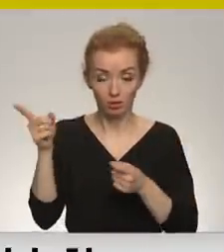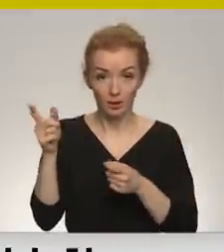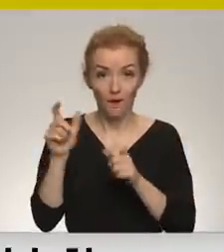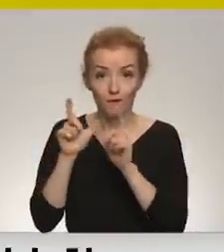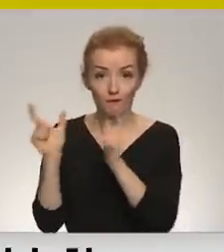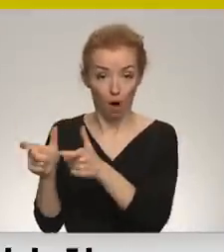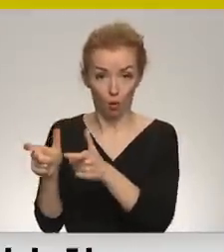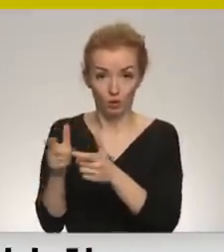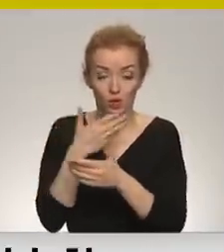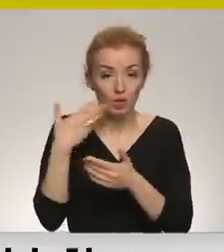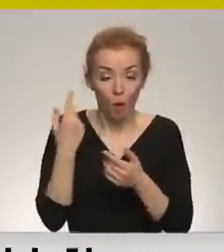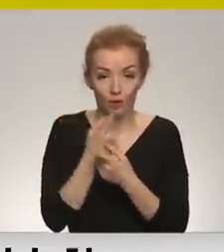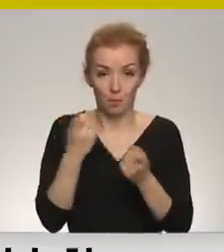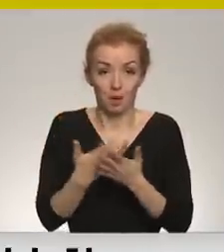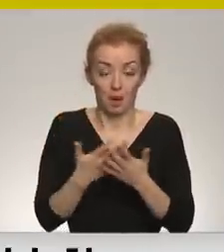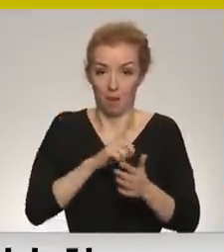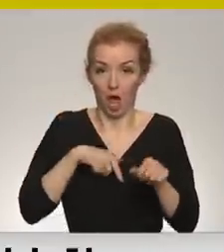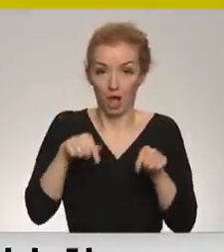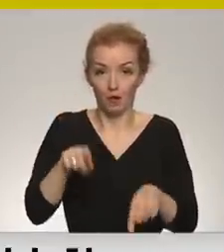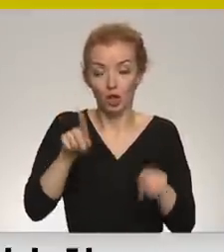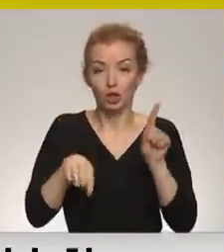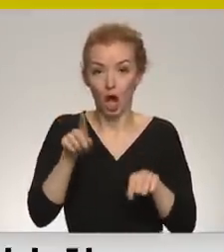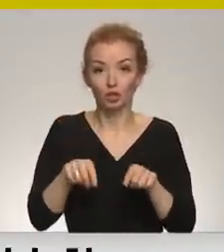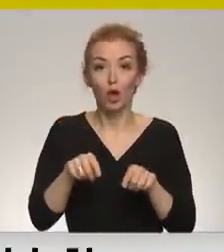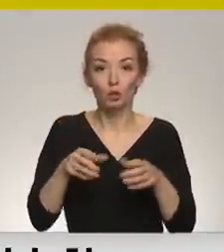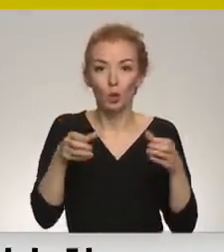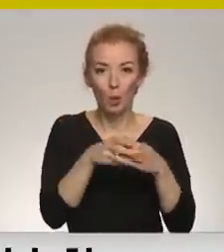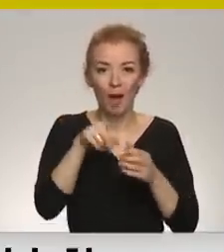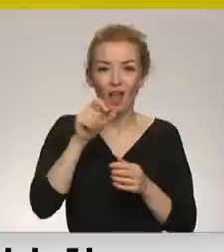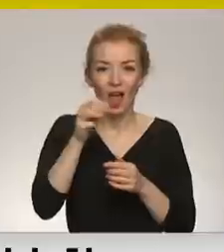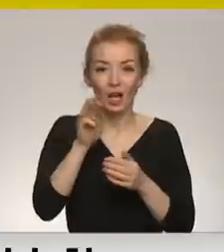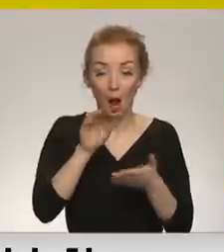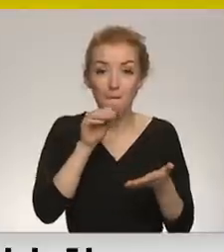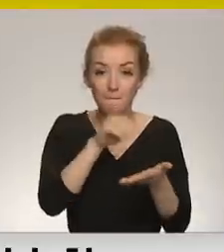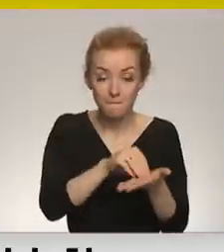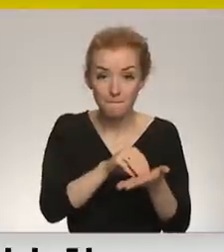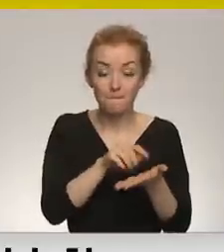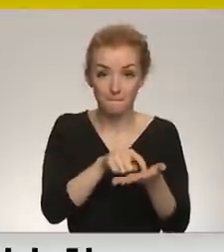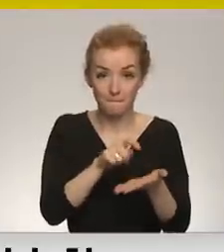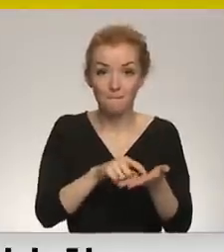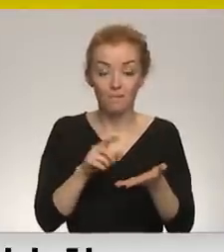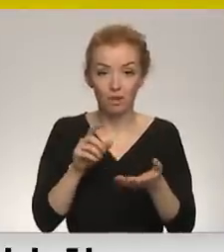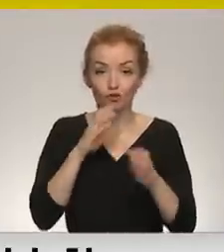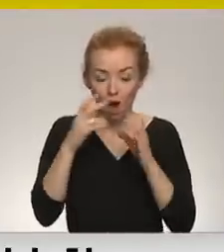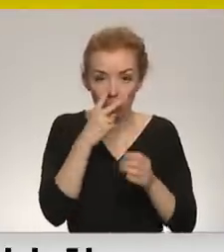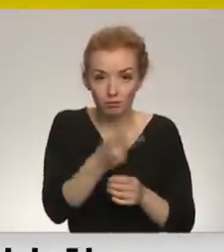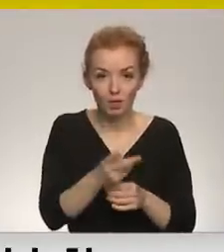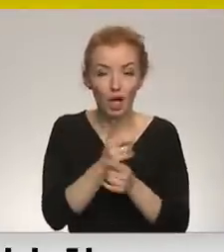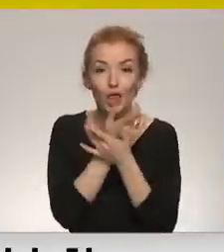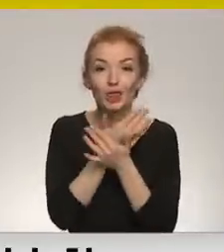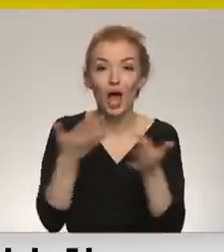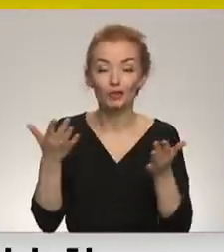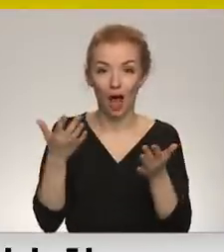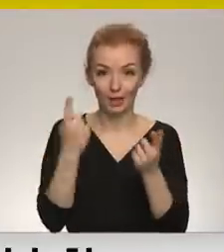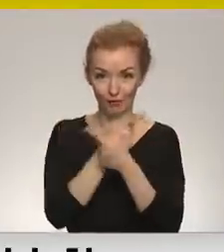piemērus, tam var uztvert arī tepat Latvijā, cvišķās telegrama grupās, uz vienu un to pašu notikumu ir pilnīgi dažāds attainojums.